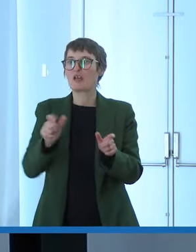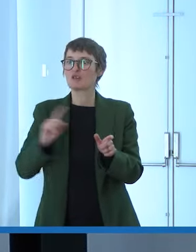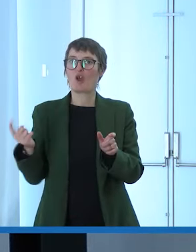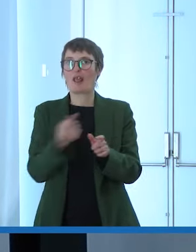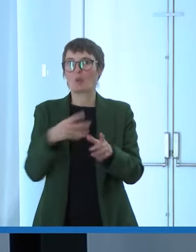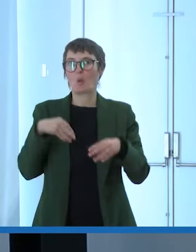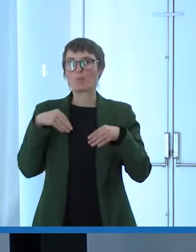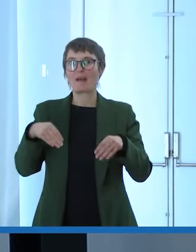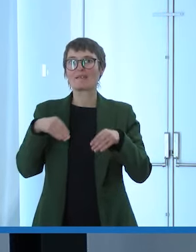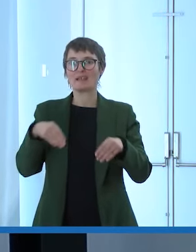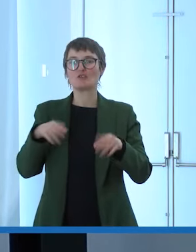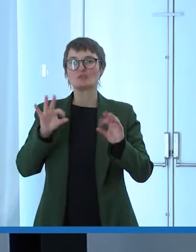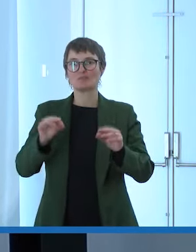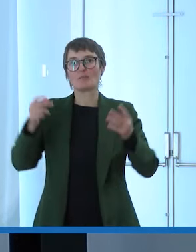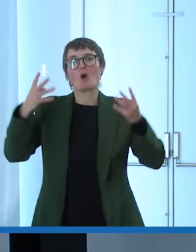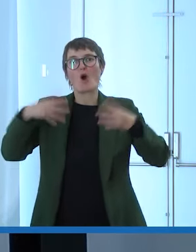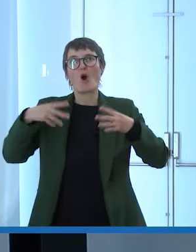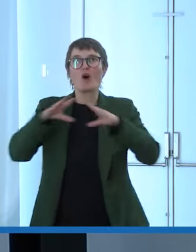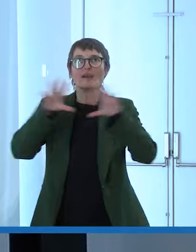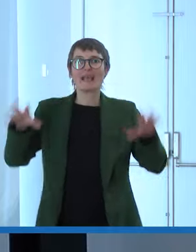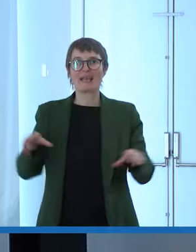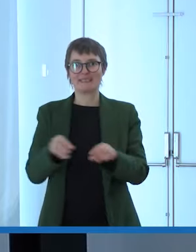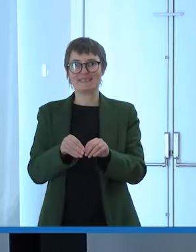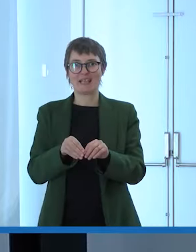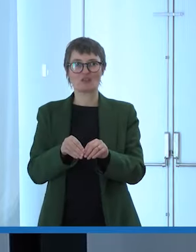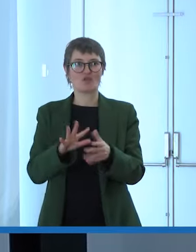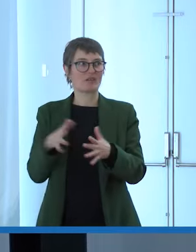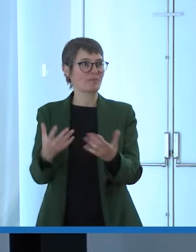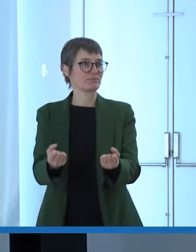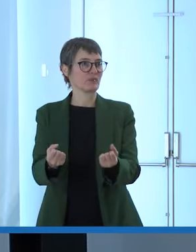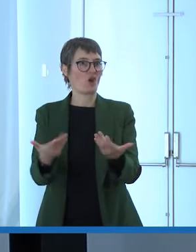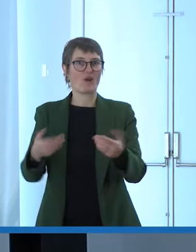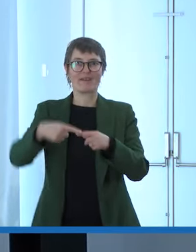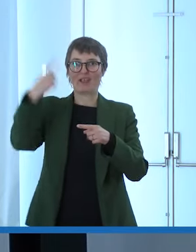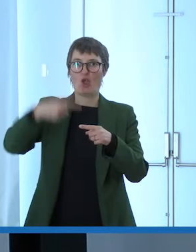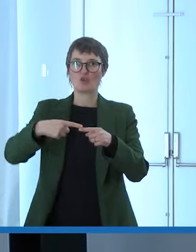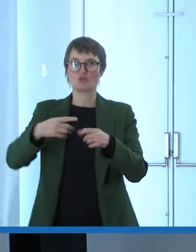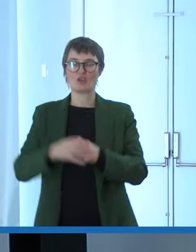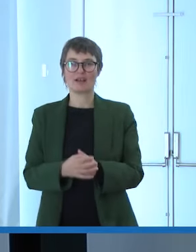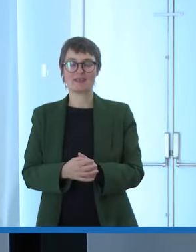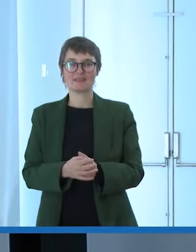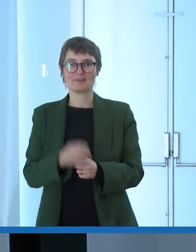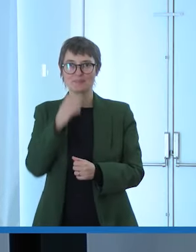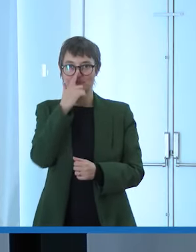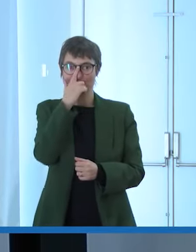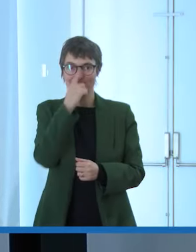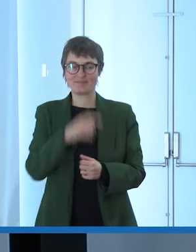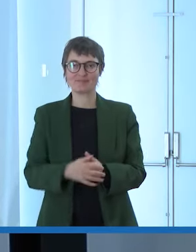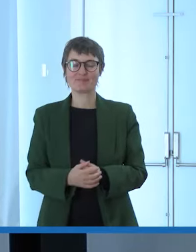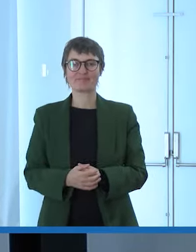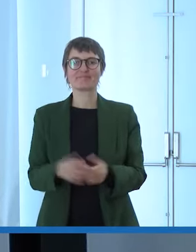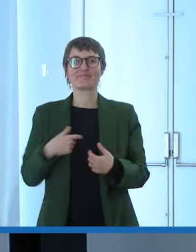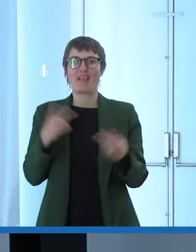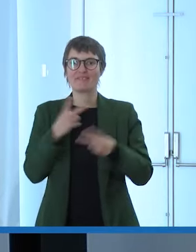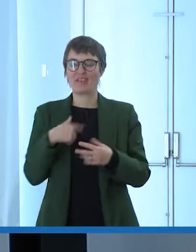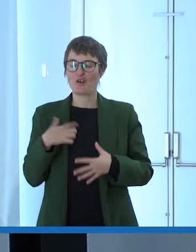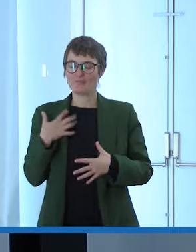organizzazione e alla concretizzazione di questa giornata e sono